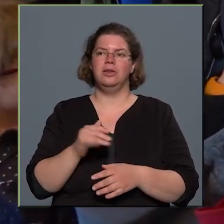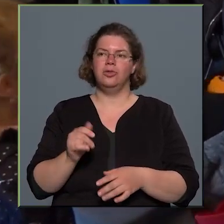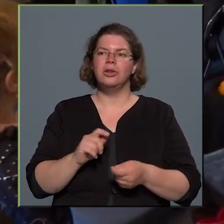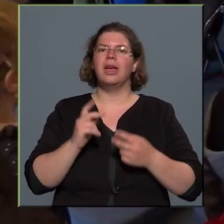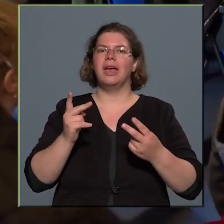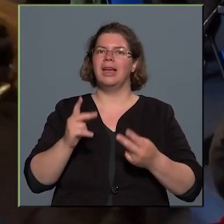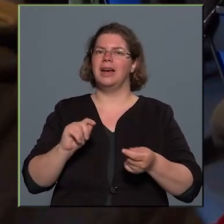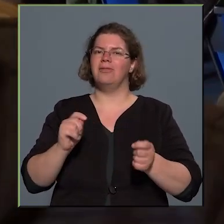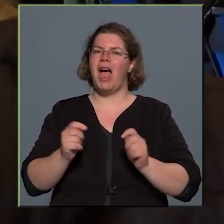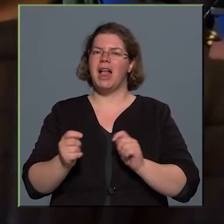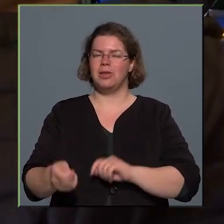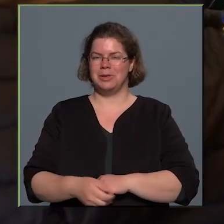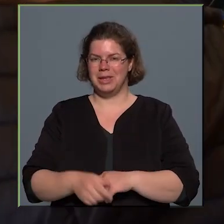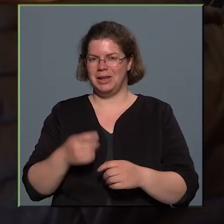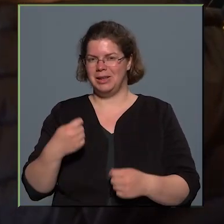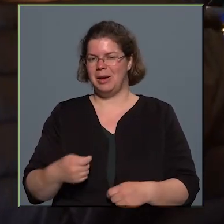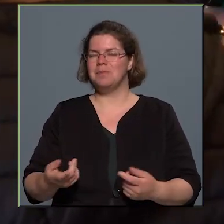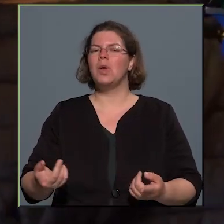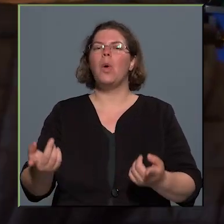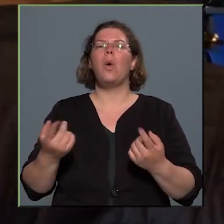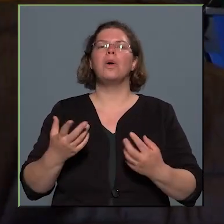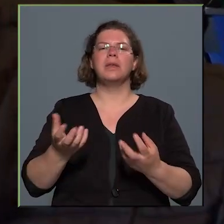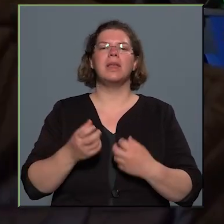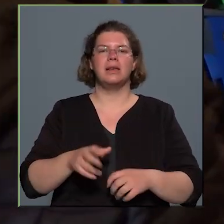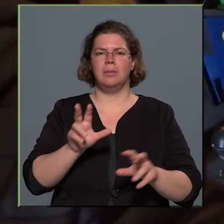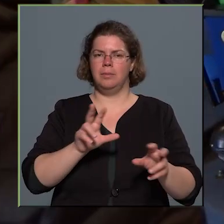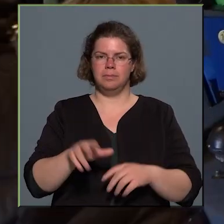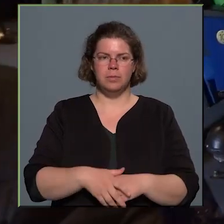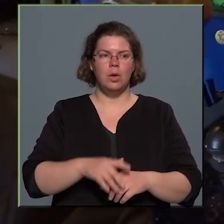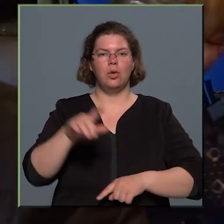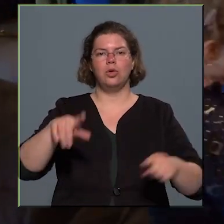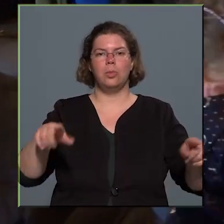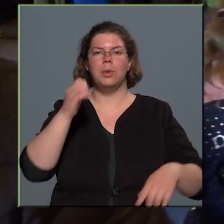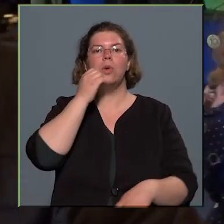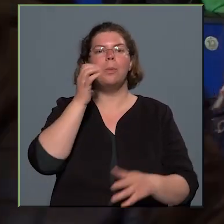változik a darab. A bábokat honnan szerzik be? Különböző műhelyekből.